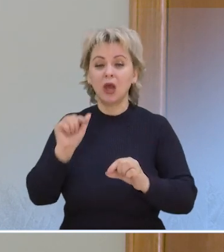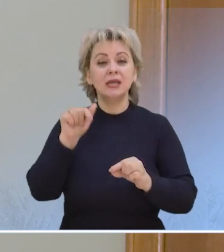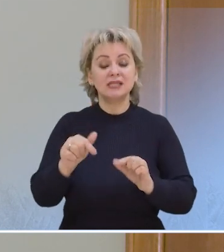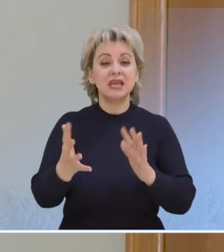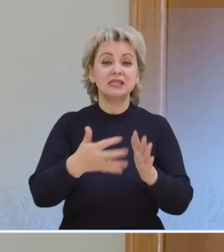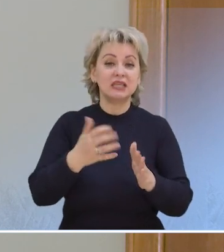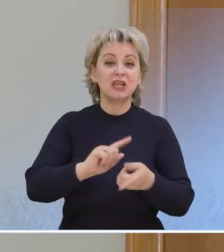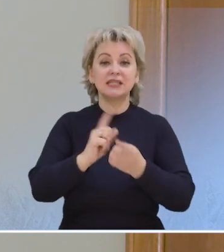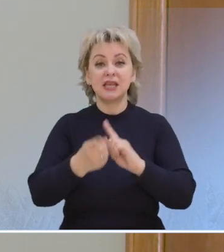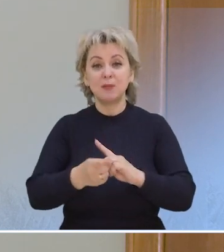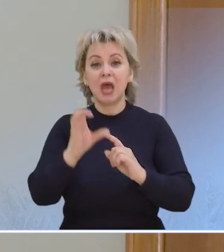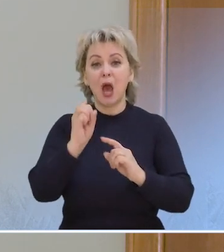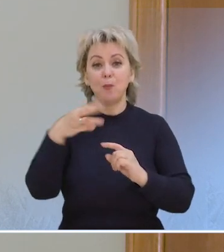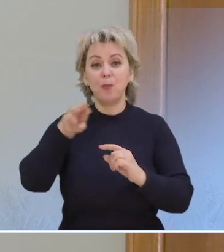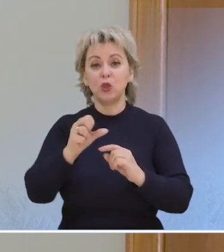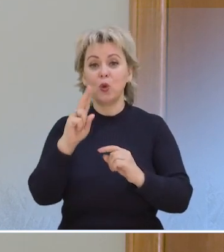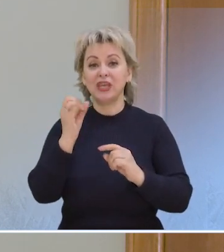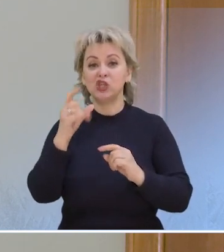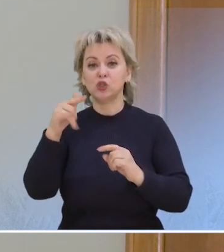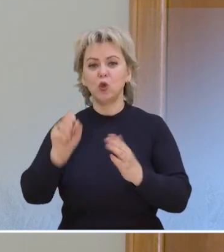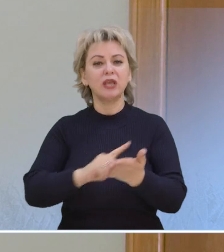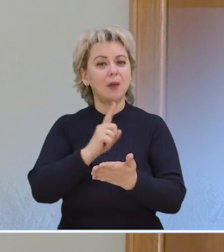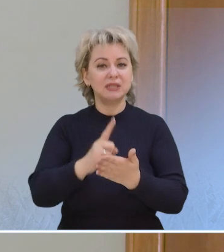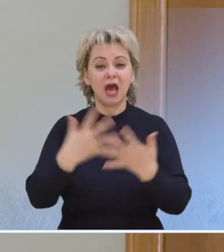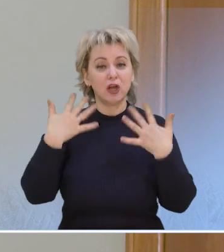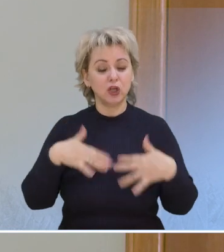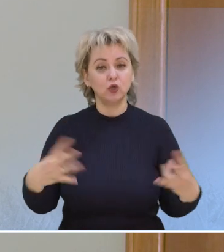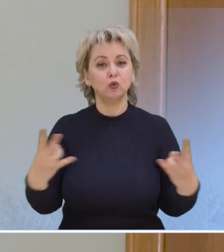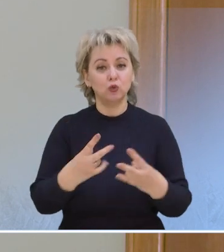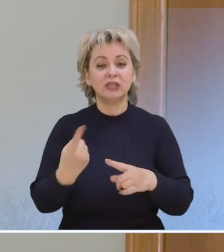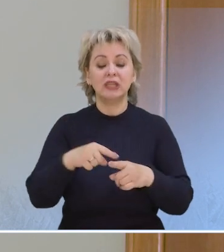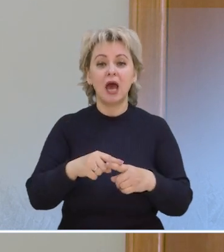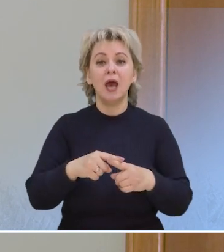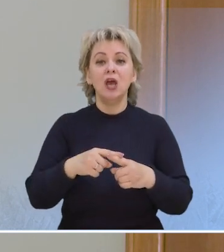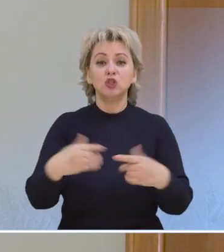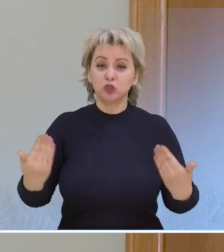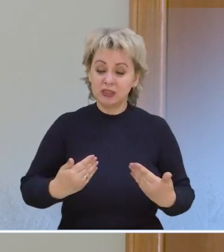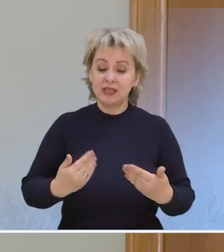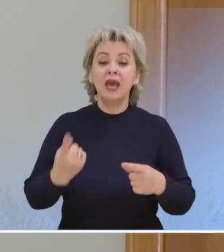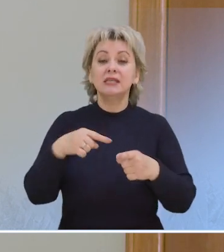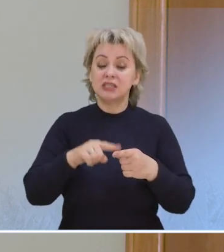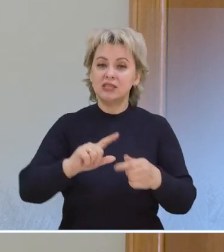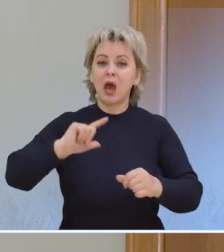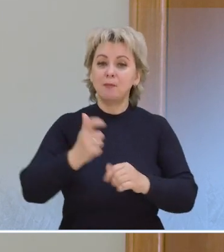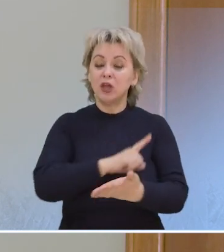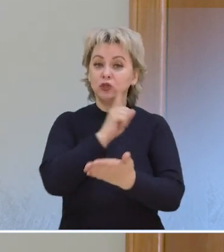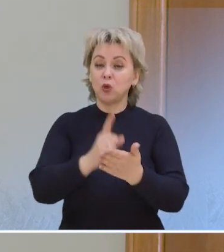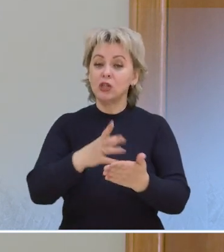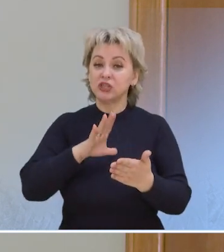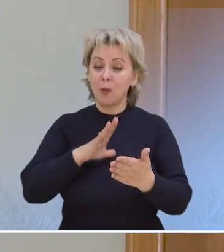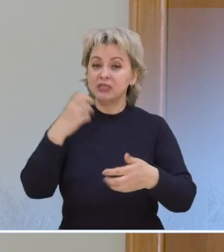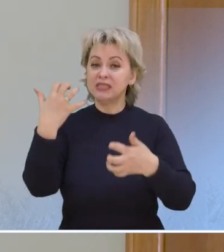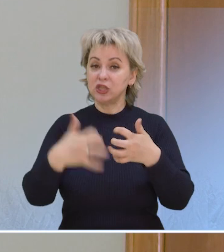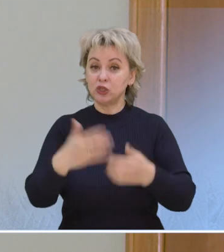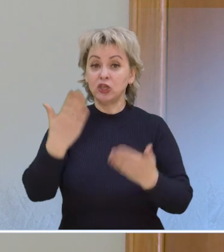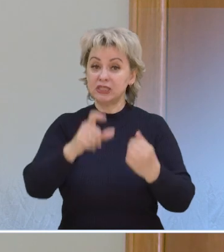здесь недостаток незаменимых аминокислот, которые обязательны организму для жизнедеятельности. Поэтому здесь вот опять же должна быть